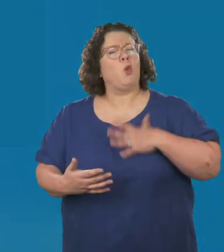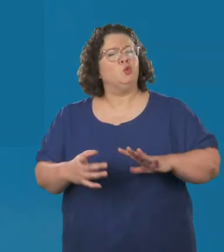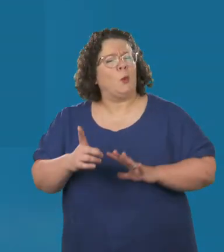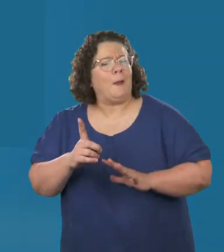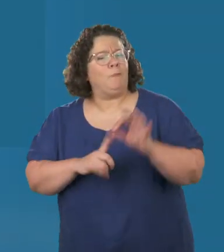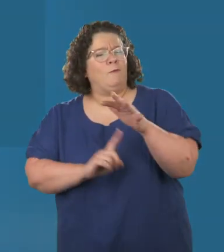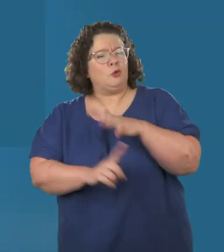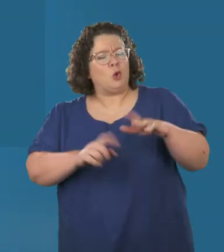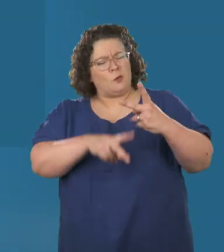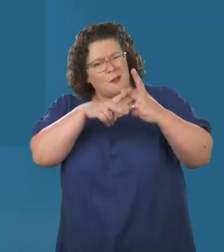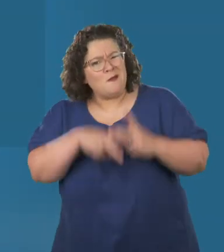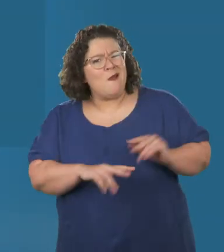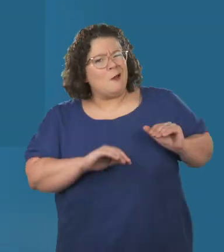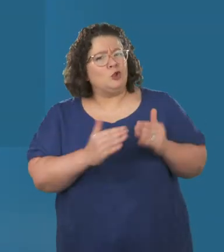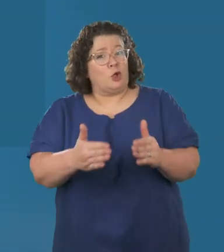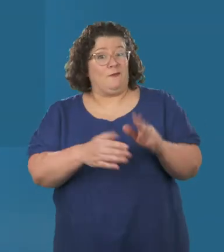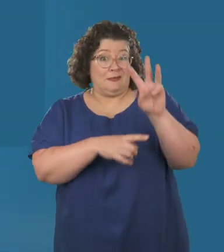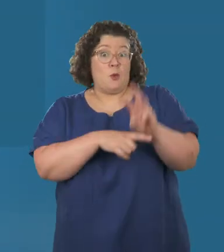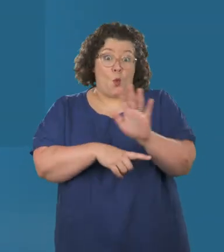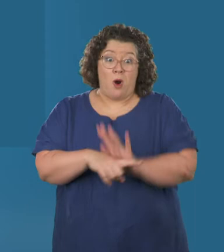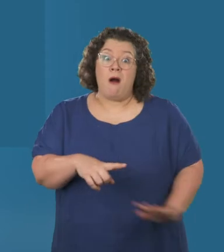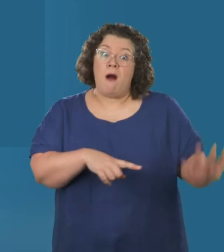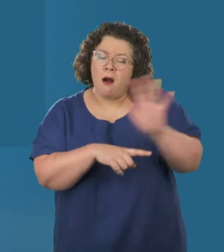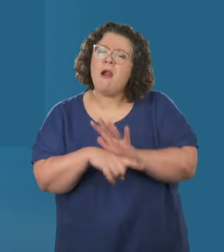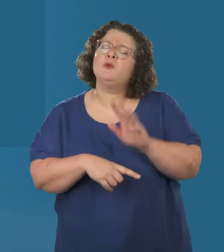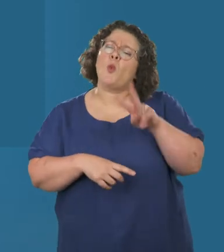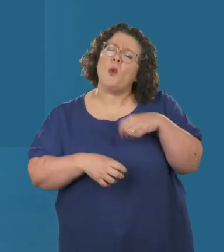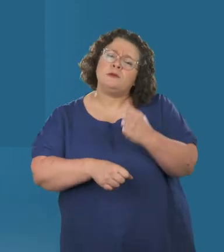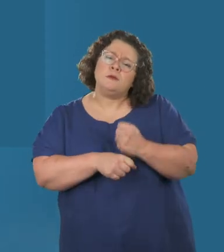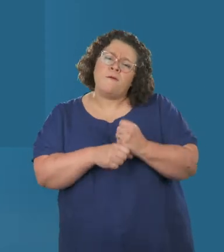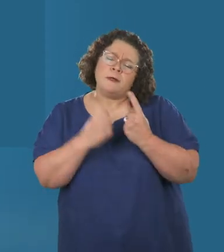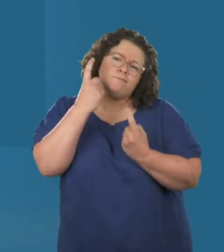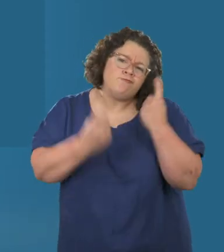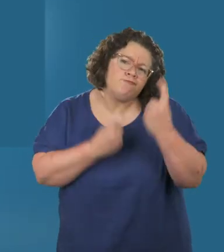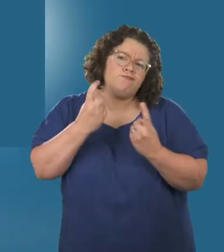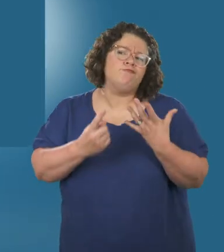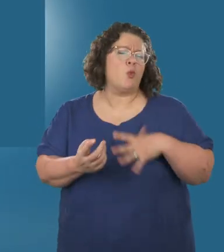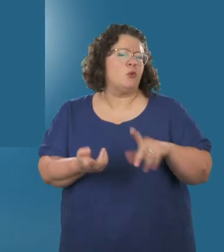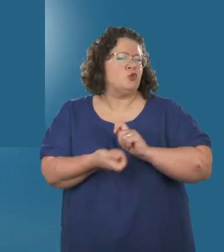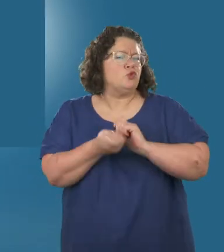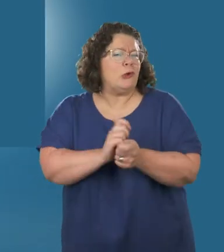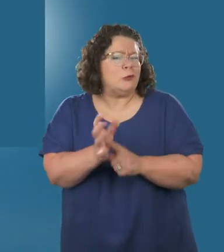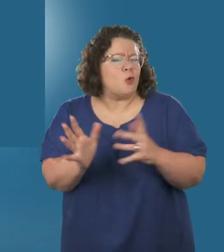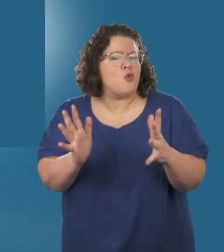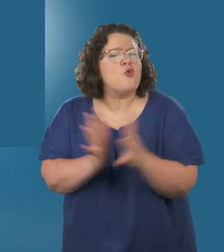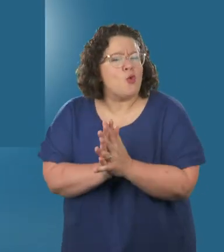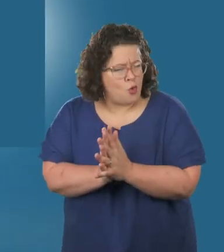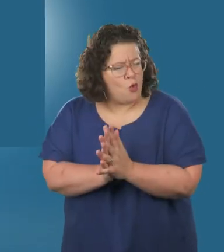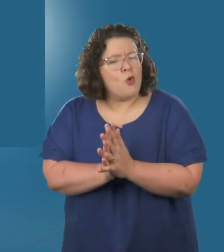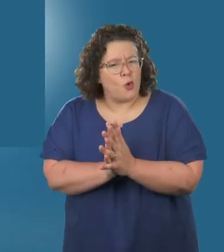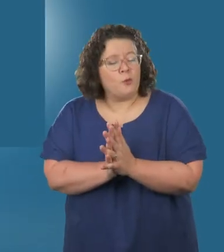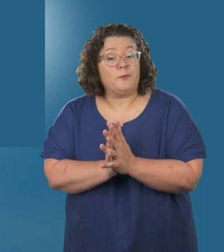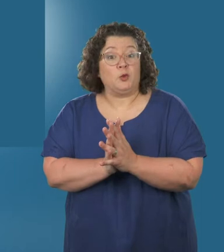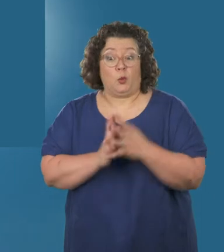Er mwyn dal ati i wella gwasanaethau gofal cymdeithasol yng Nghymru, mae Llywodraeth Cymru yn meddwl am wneud ambell